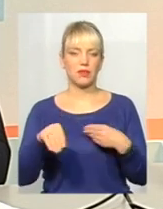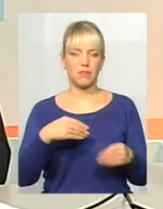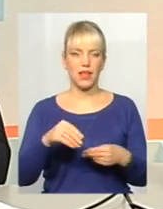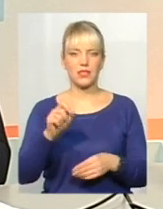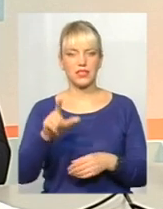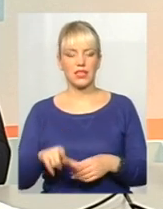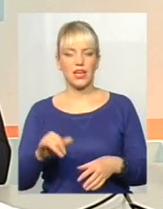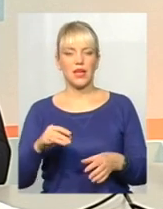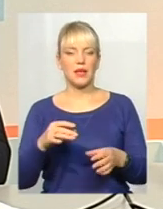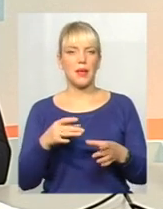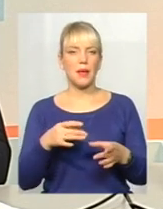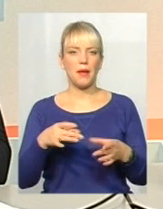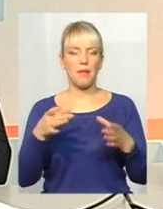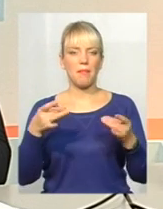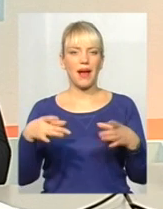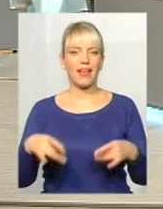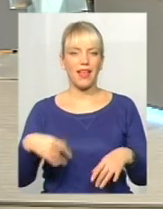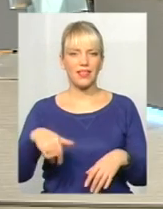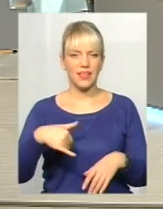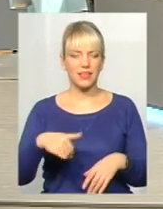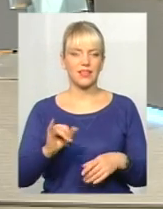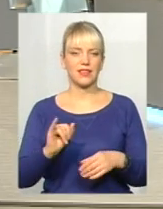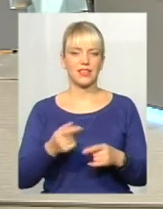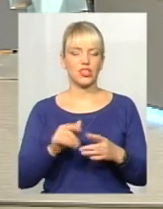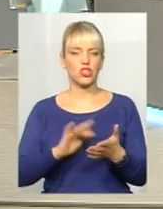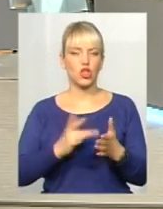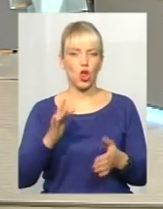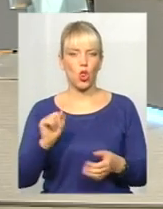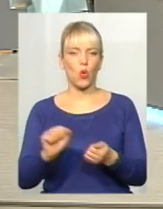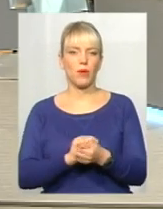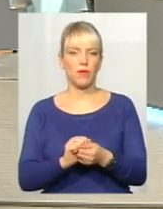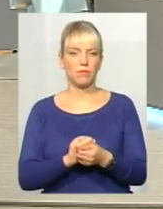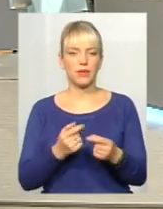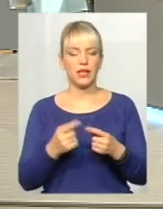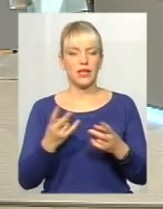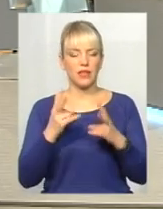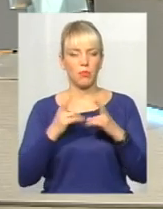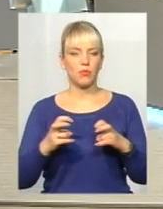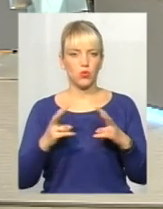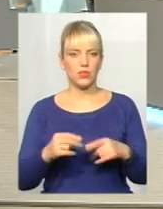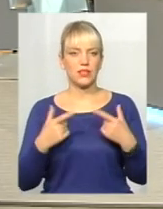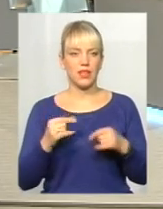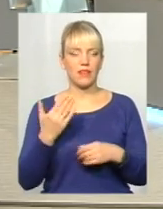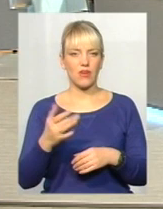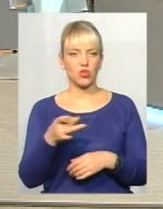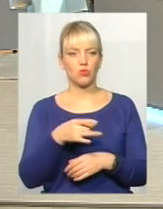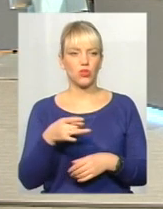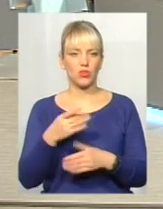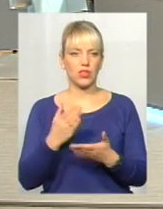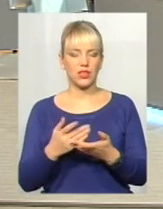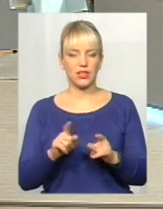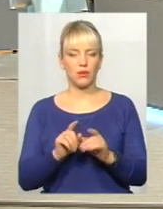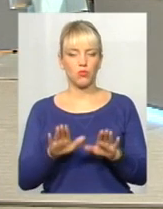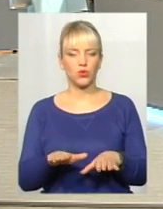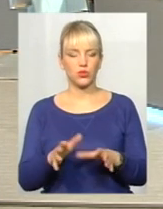і пакетики навіть, і папір, і скло. Тобто, перша рекомендація, просто проаналізуйте, де на вашому районі є такий пункт